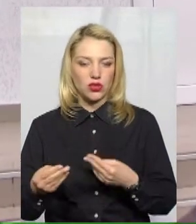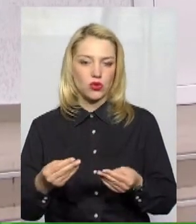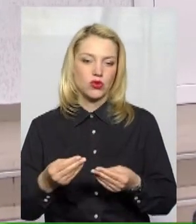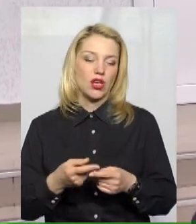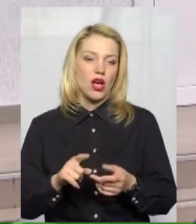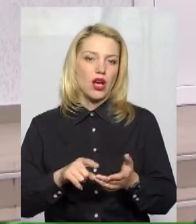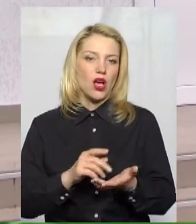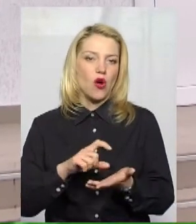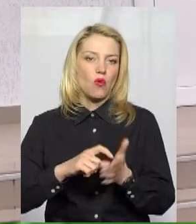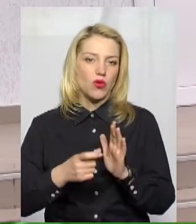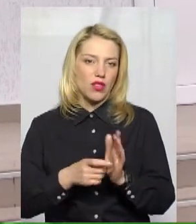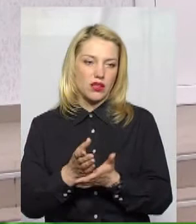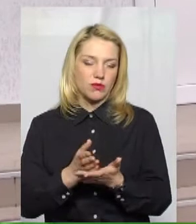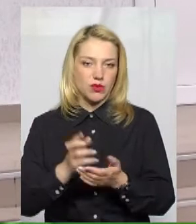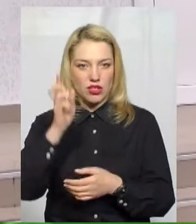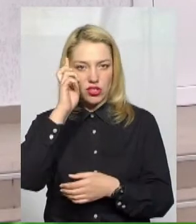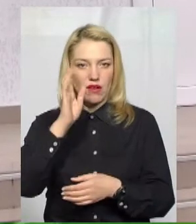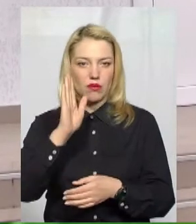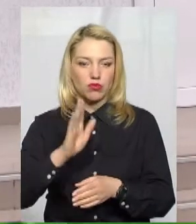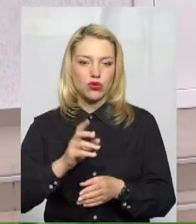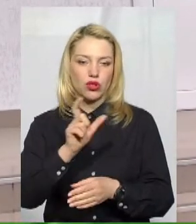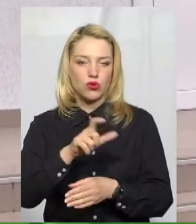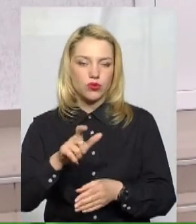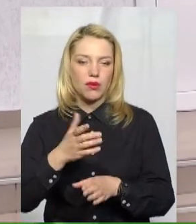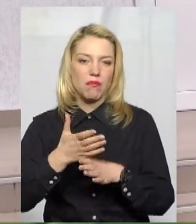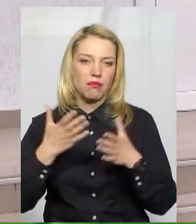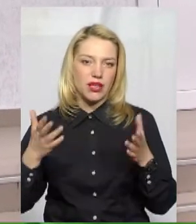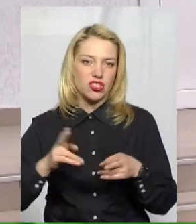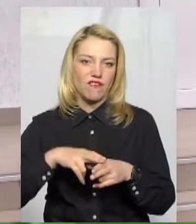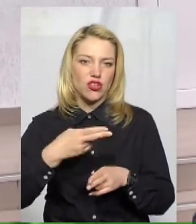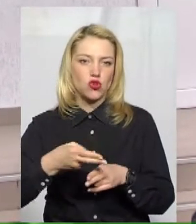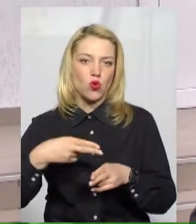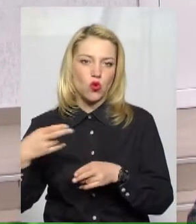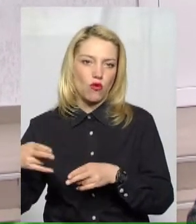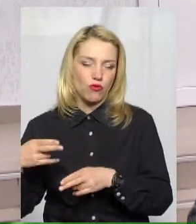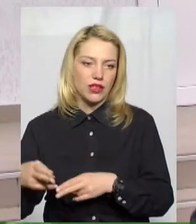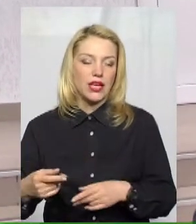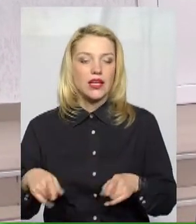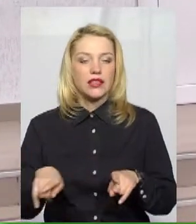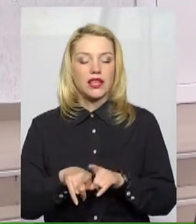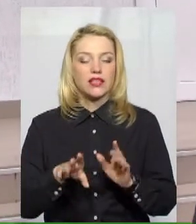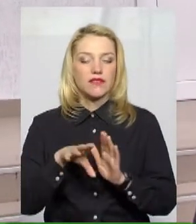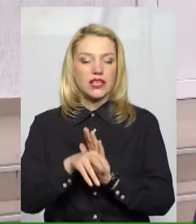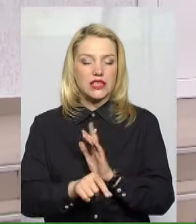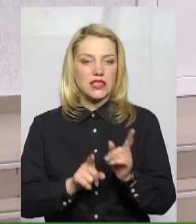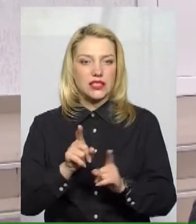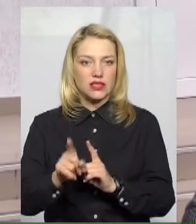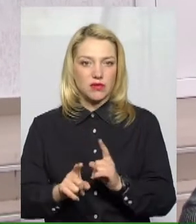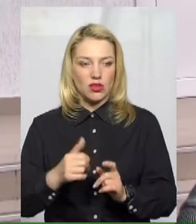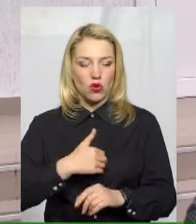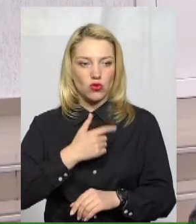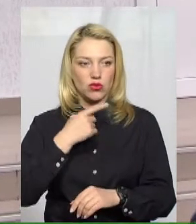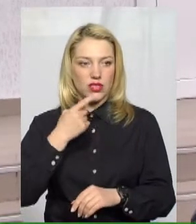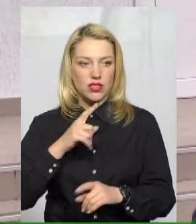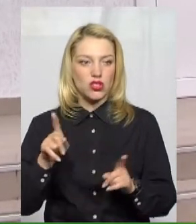то їм держава буде більше відшкодовувати. Ну, і такі зміни внесені. Я хочу зазначити, що в нас також